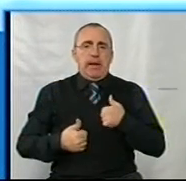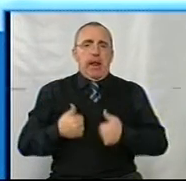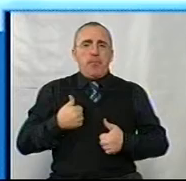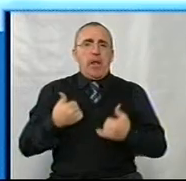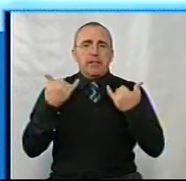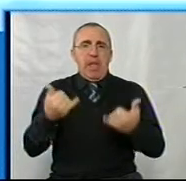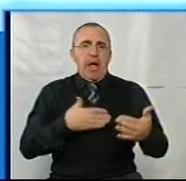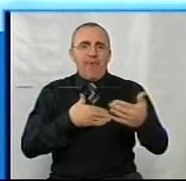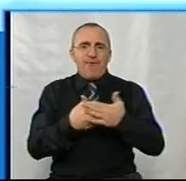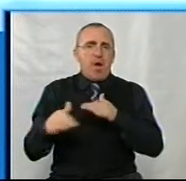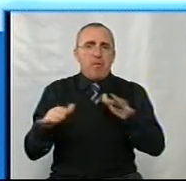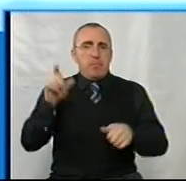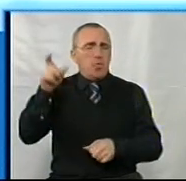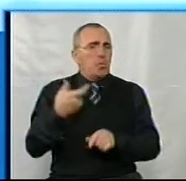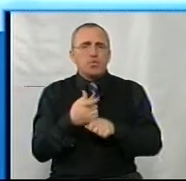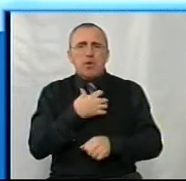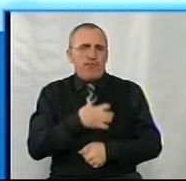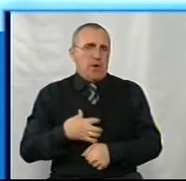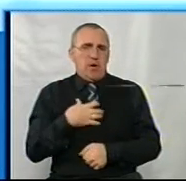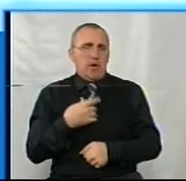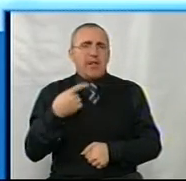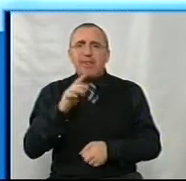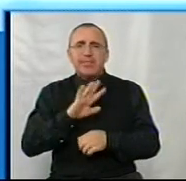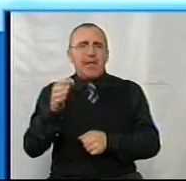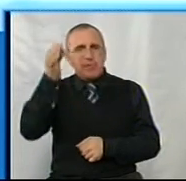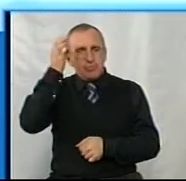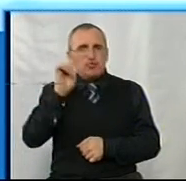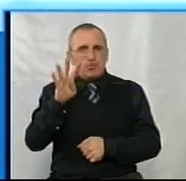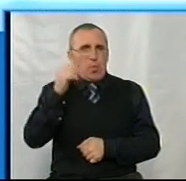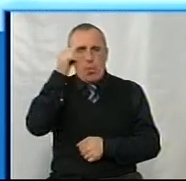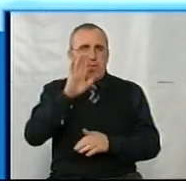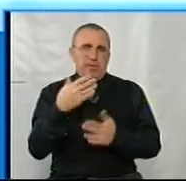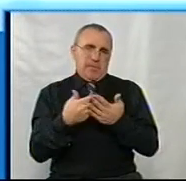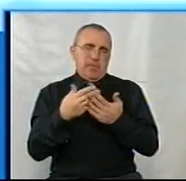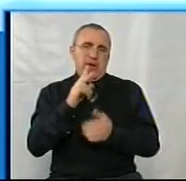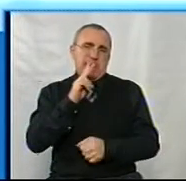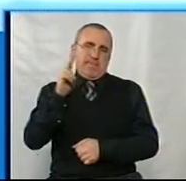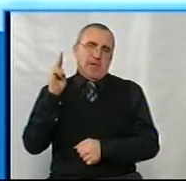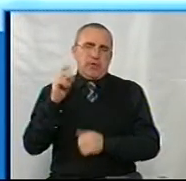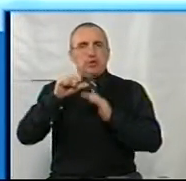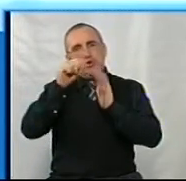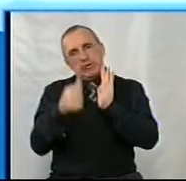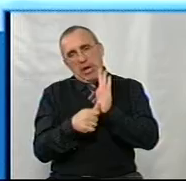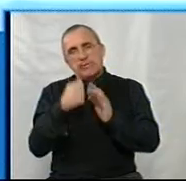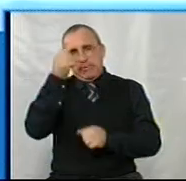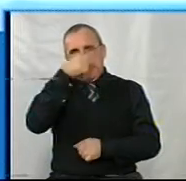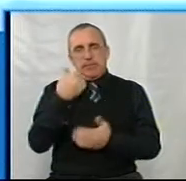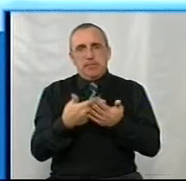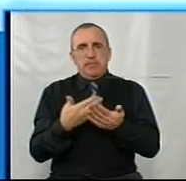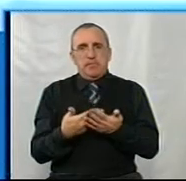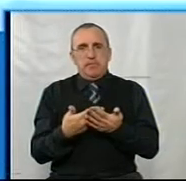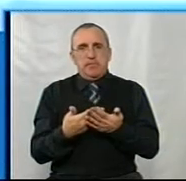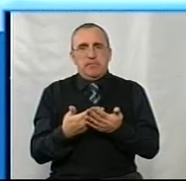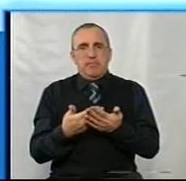волонтера? Сьогодні це важливо, тому що я згадую не 14-й, десь роки 2, хай буде це 16-й рік. Тоді